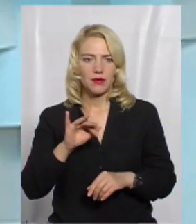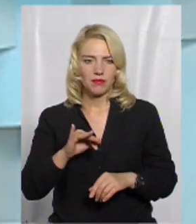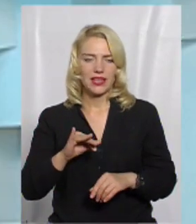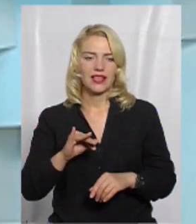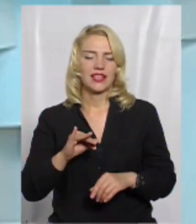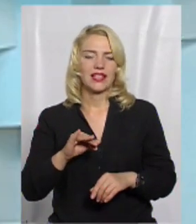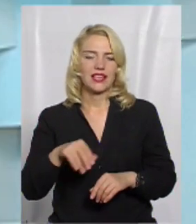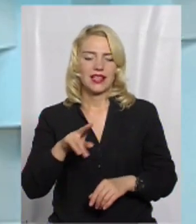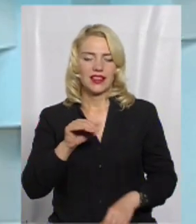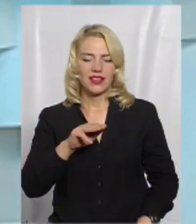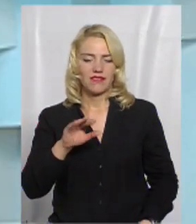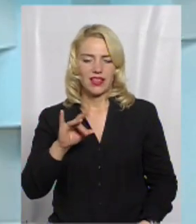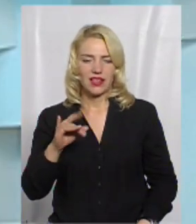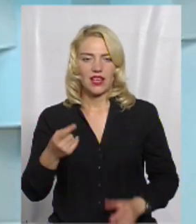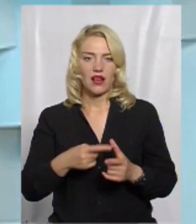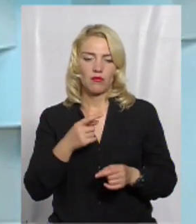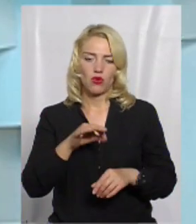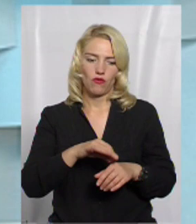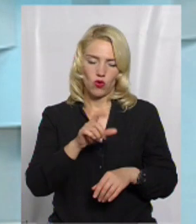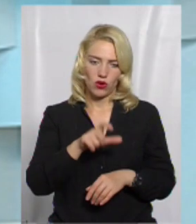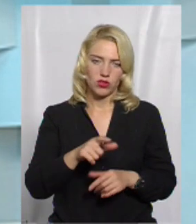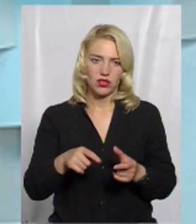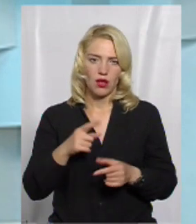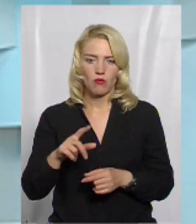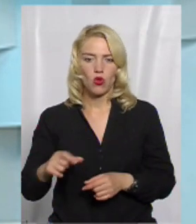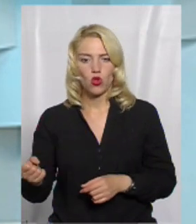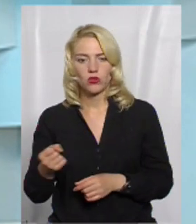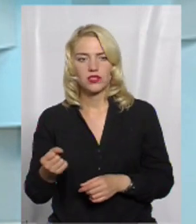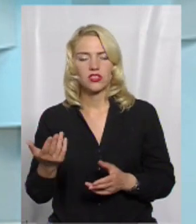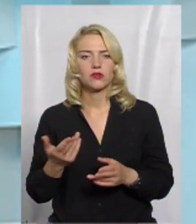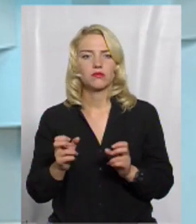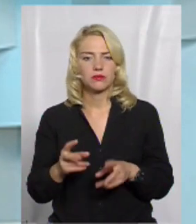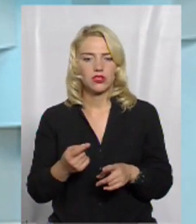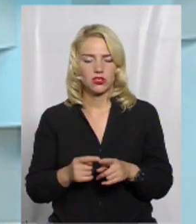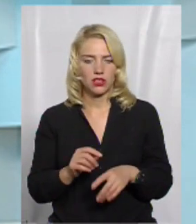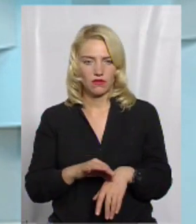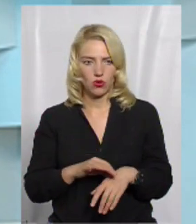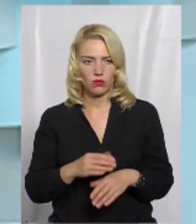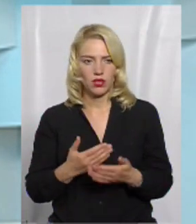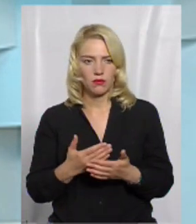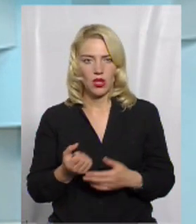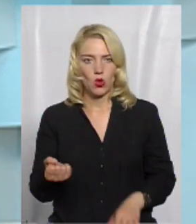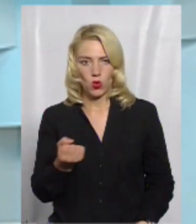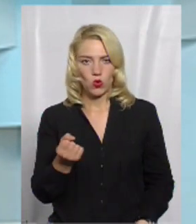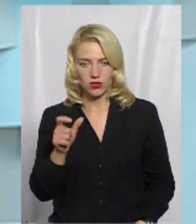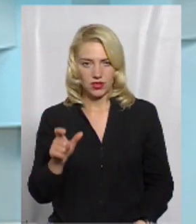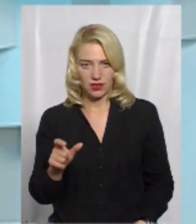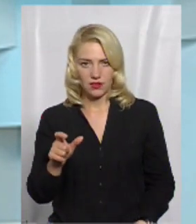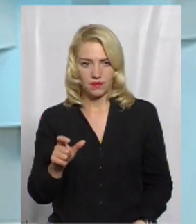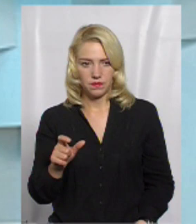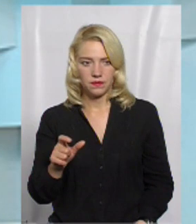або хвора людина, або носій. От чим небезпечна хвороба? Тим, що в носій він